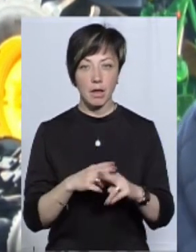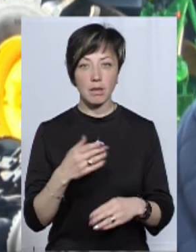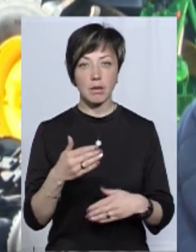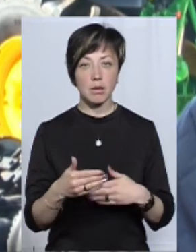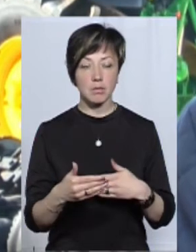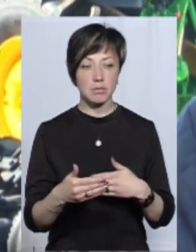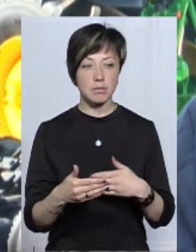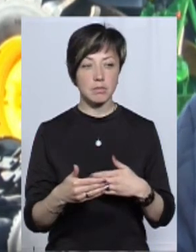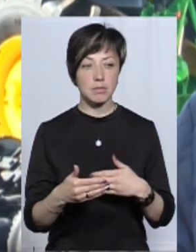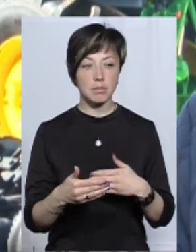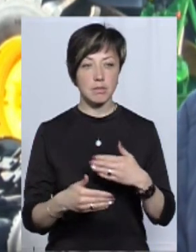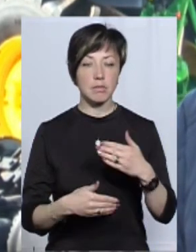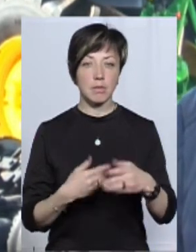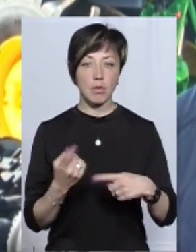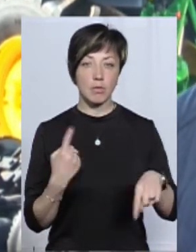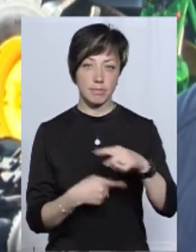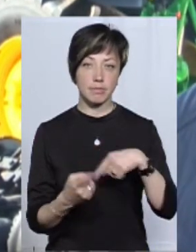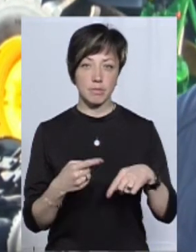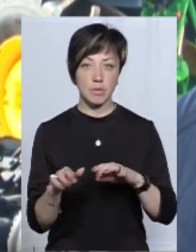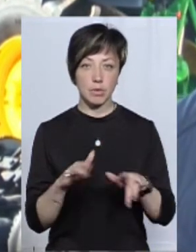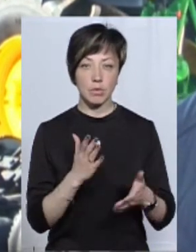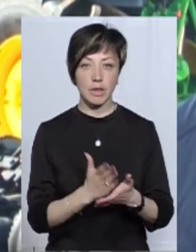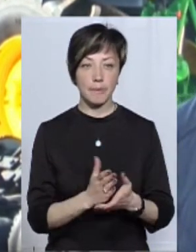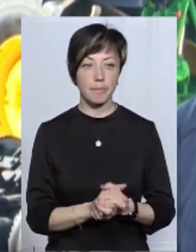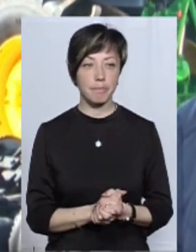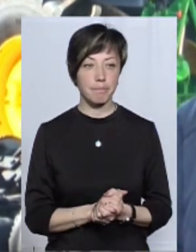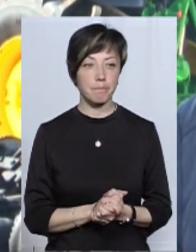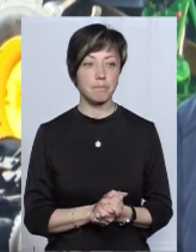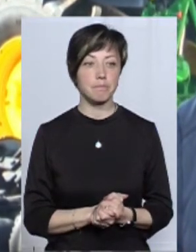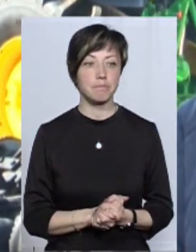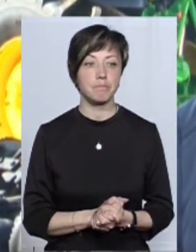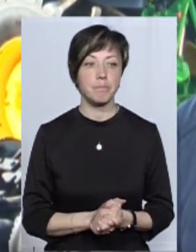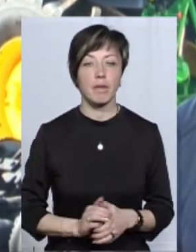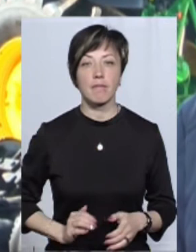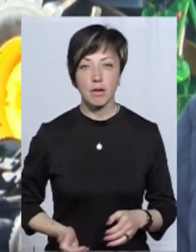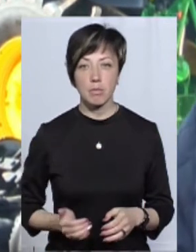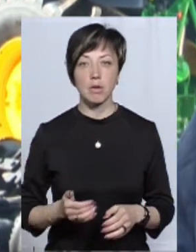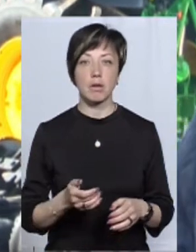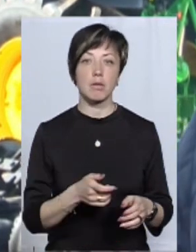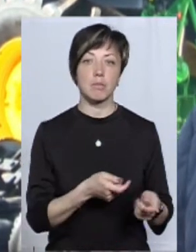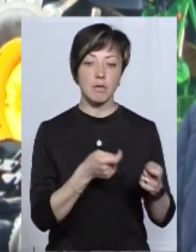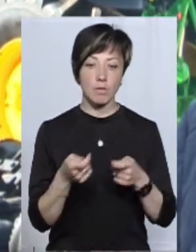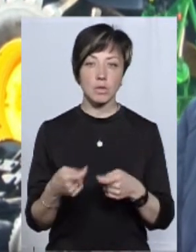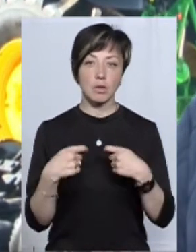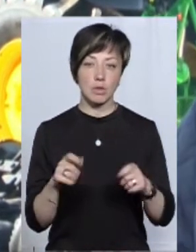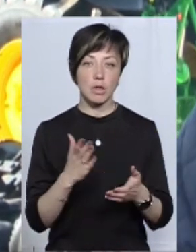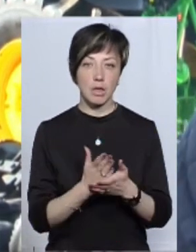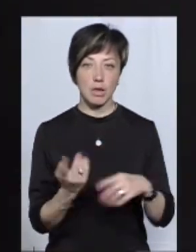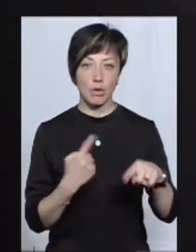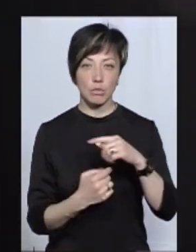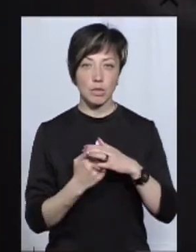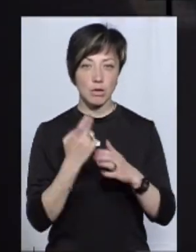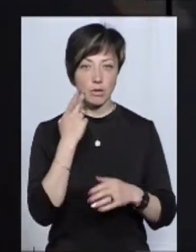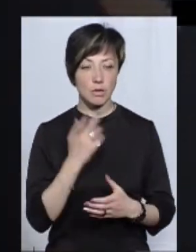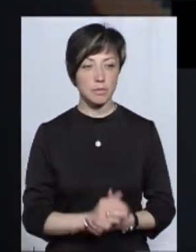Техніка має свій оборот, фірми придбавають, реалізовують, коротше, є рух по складу весь час.